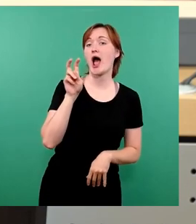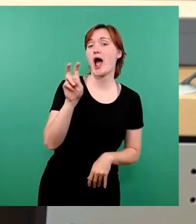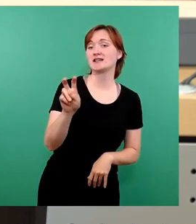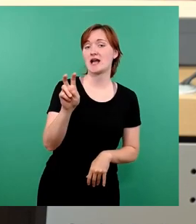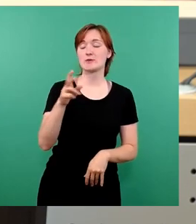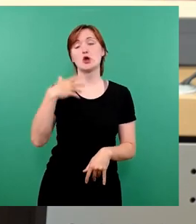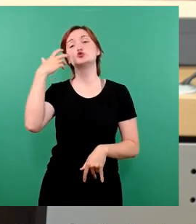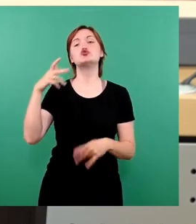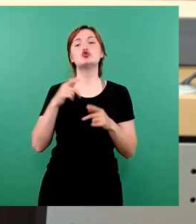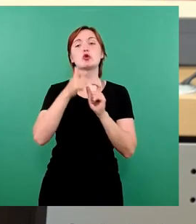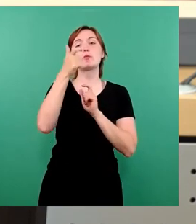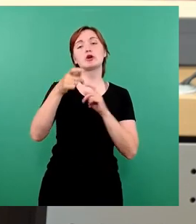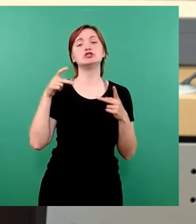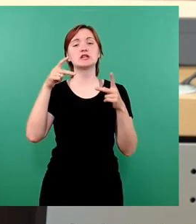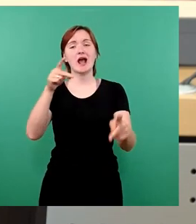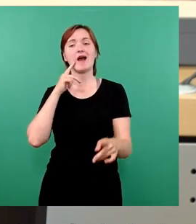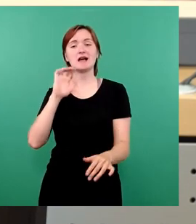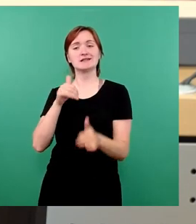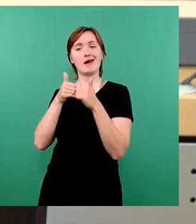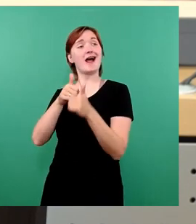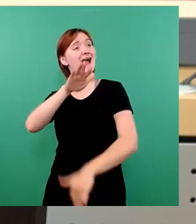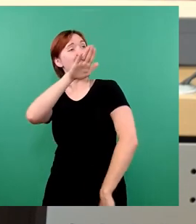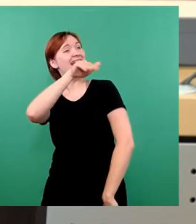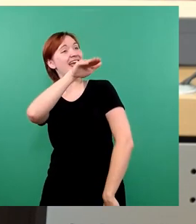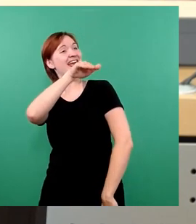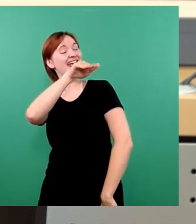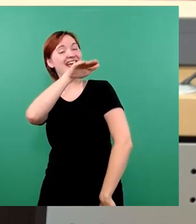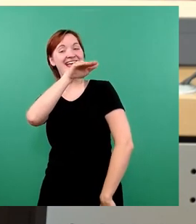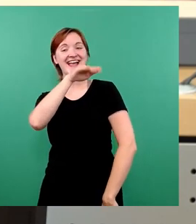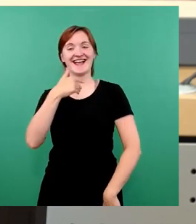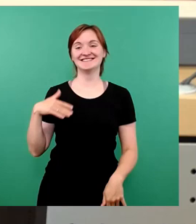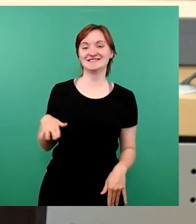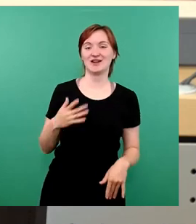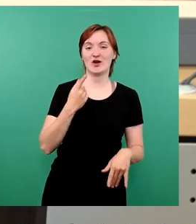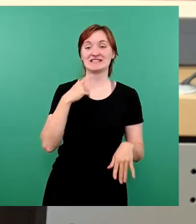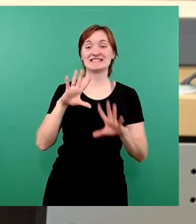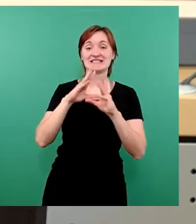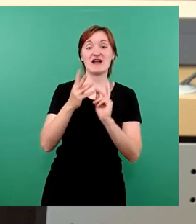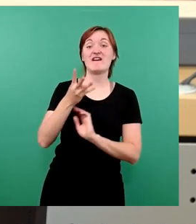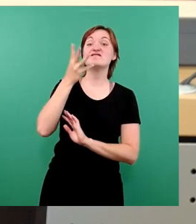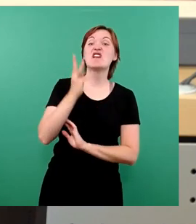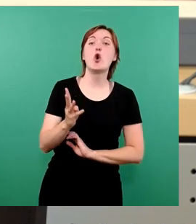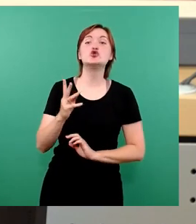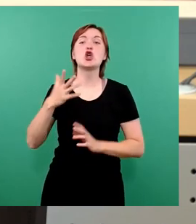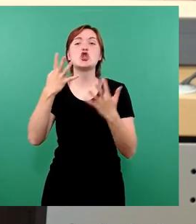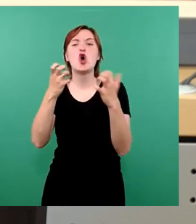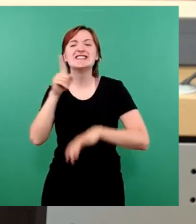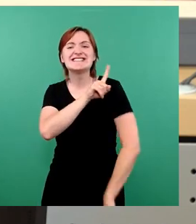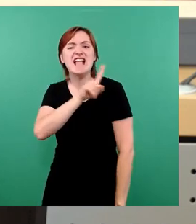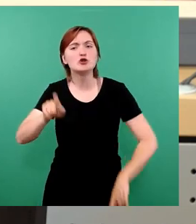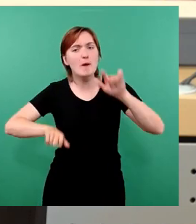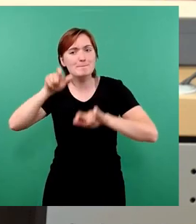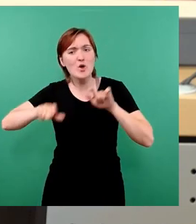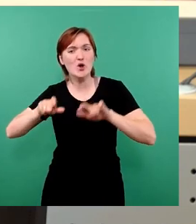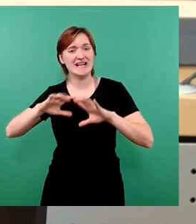Königsbrücker Straße in Dresden nachwinken, die mit den restlichen 490.000 Bürgern im 2